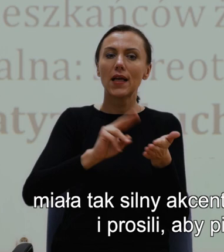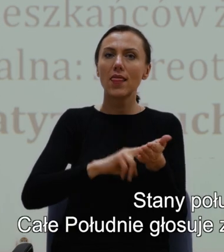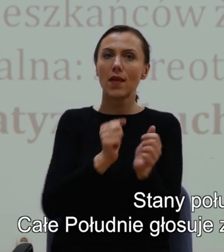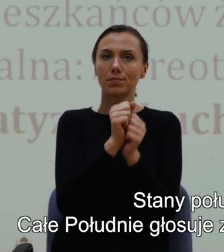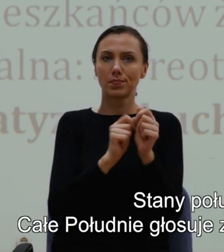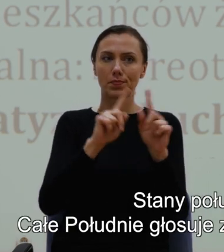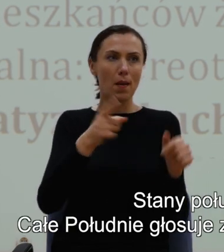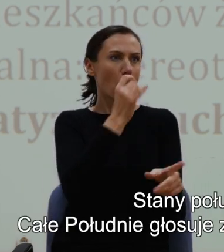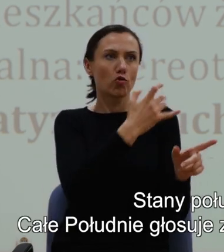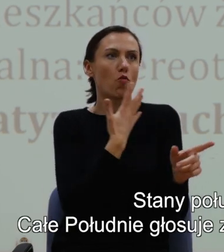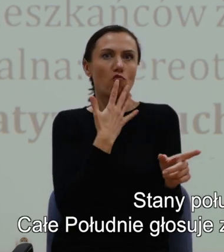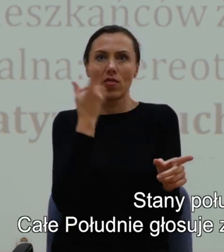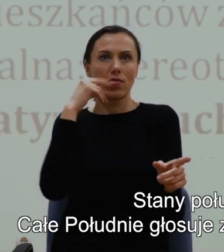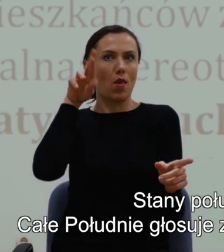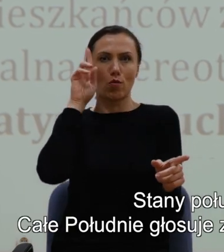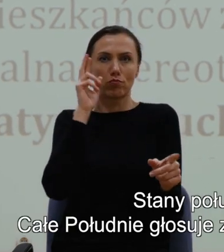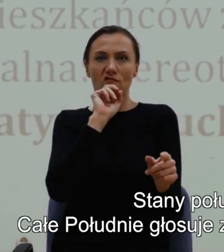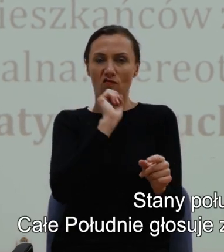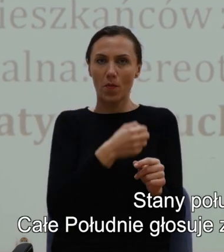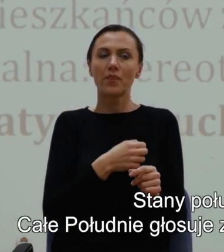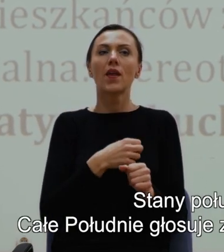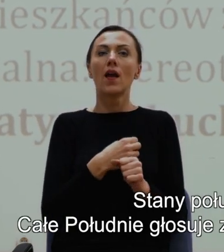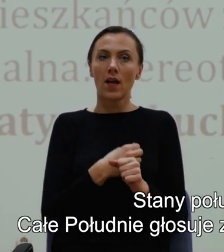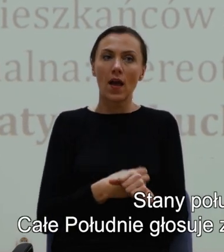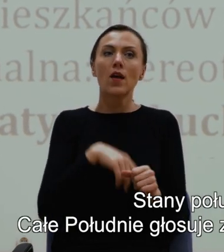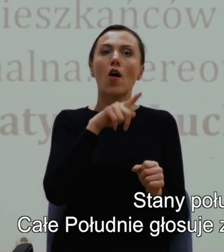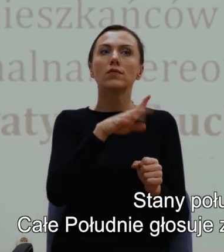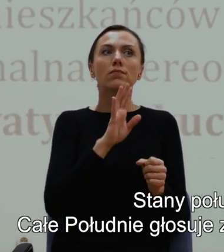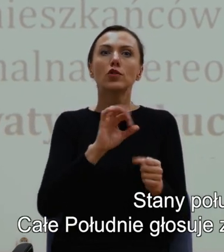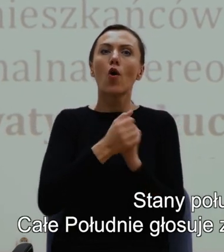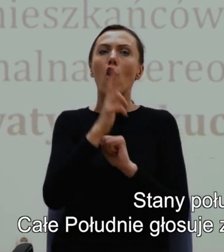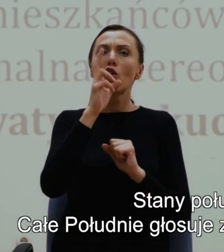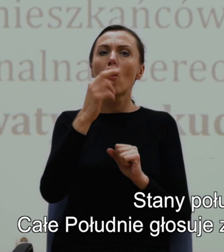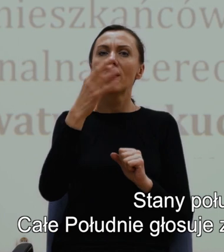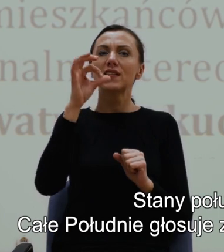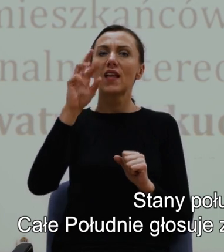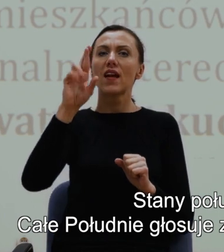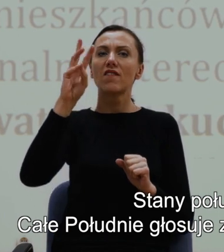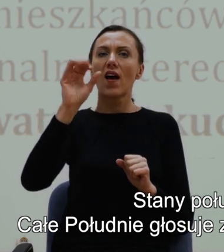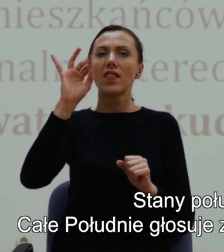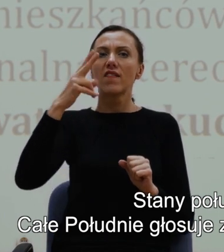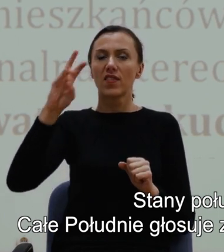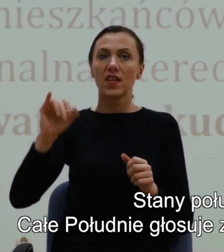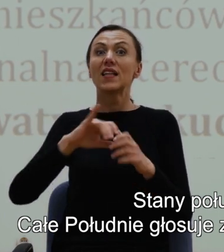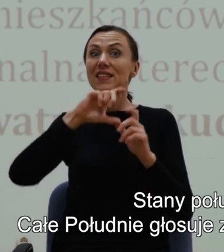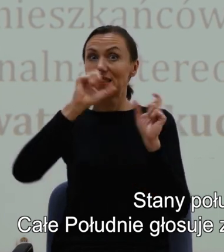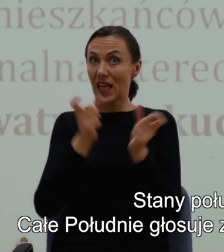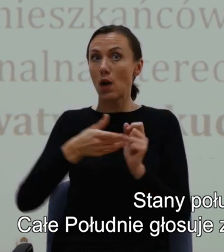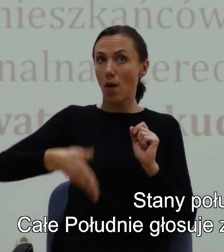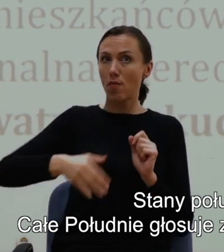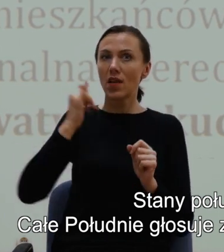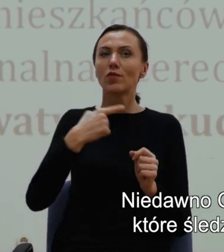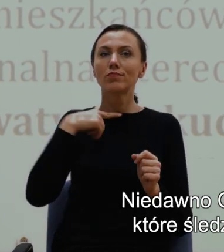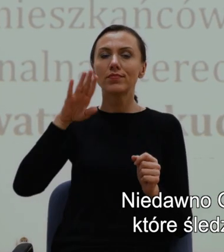Stany południowe charakteryzuje konserwatyzm. Całe południe głosuje zawsze niemal niezmiennie na partię republikańską.